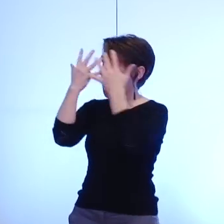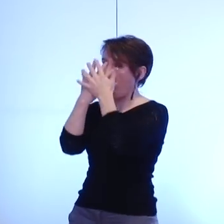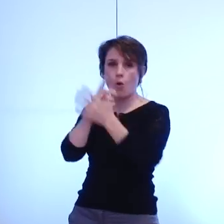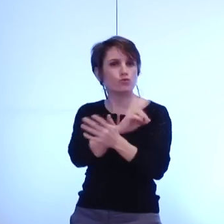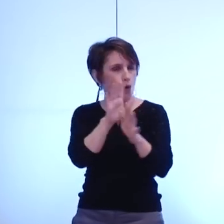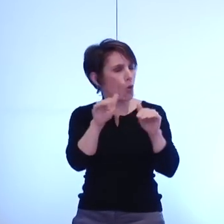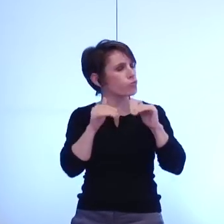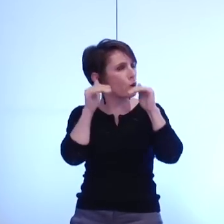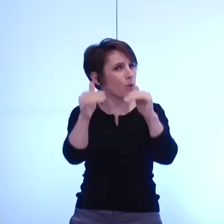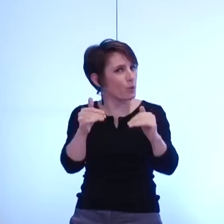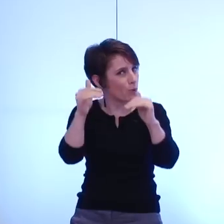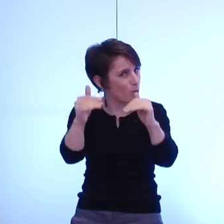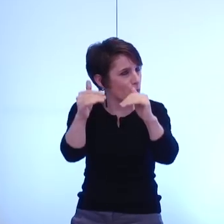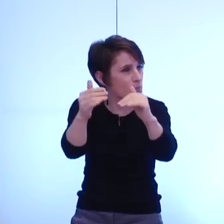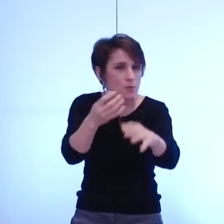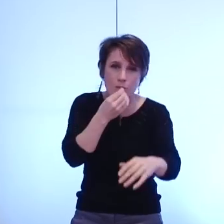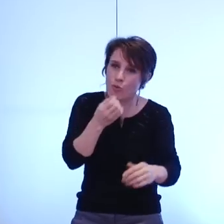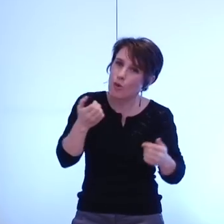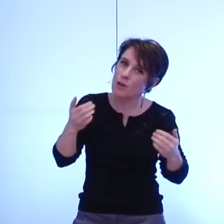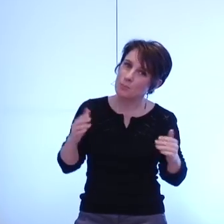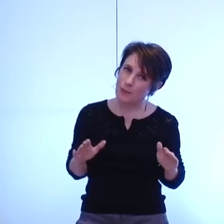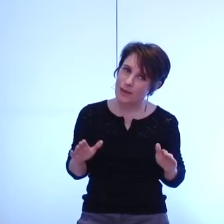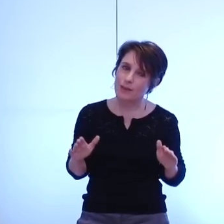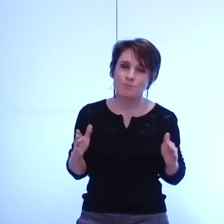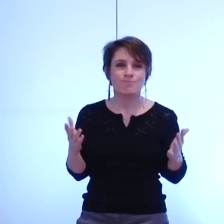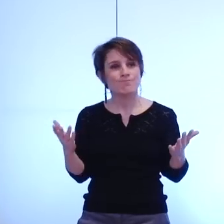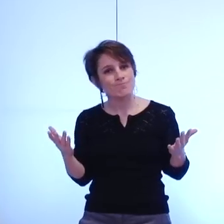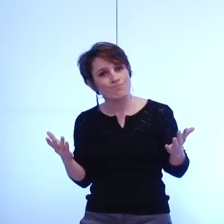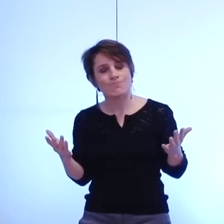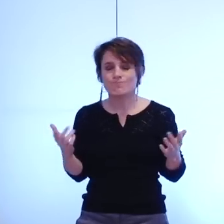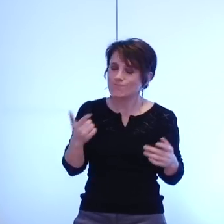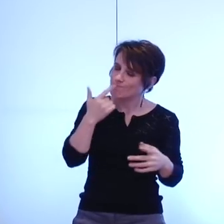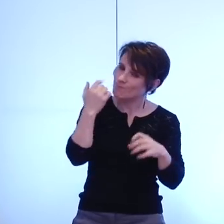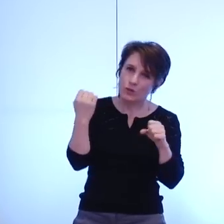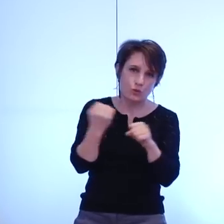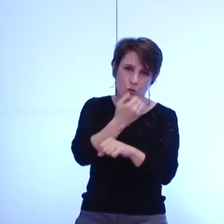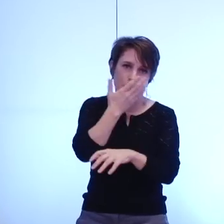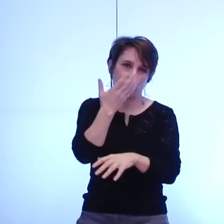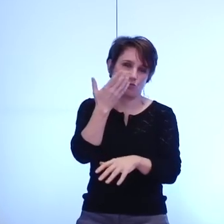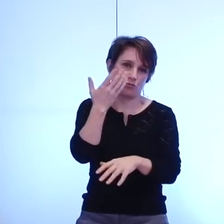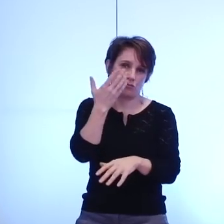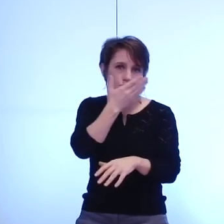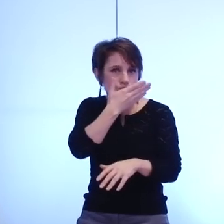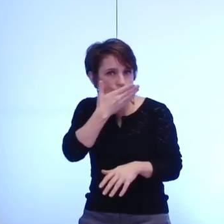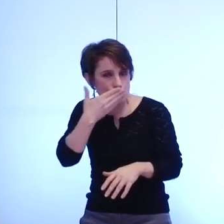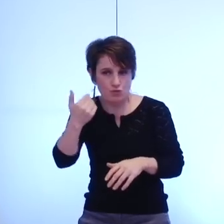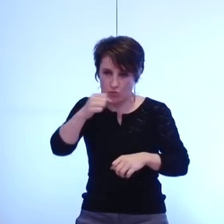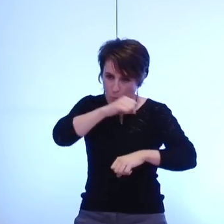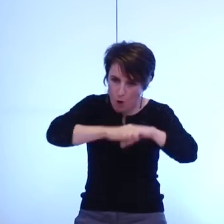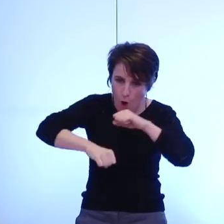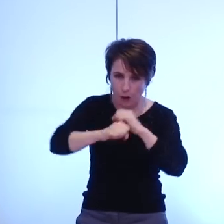mais où il faut bien le dire quand même nous aurions pu organiser des temps d'échange public